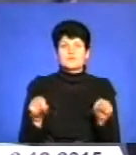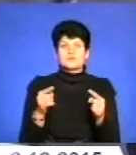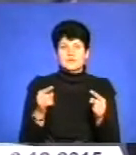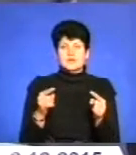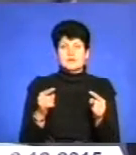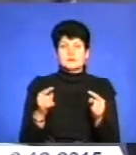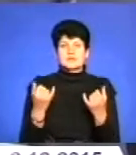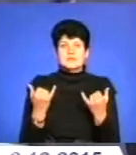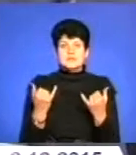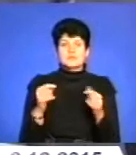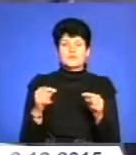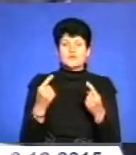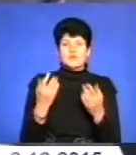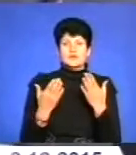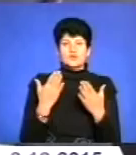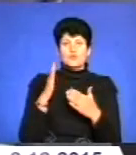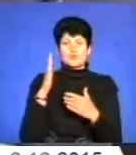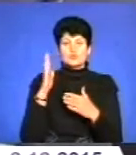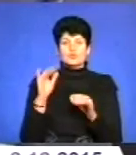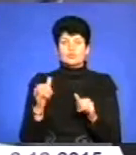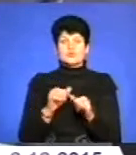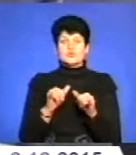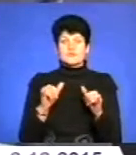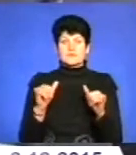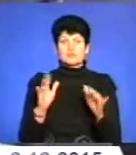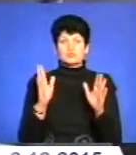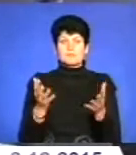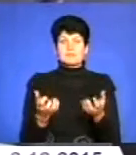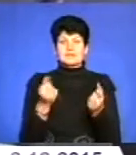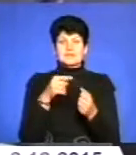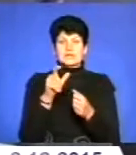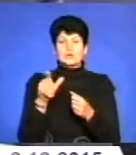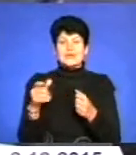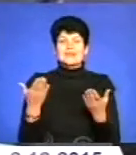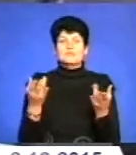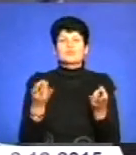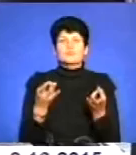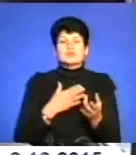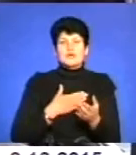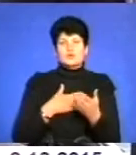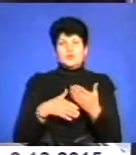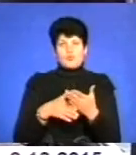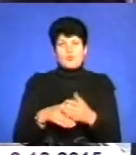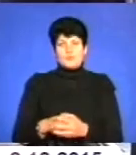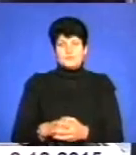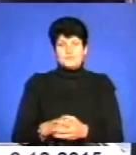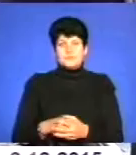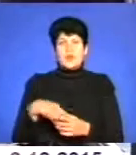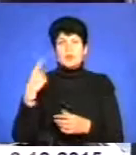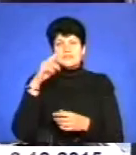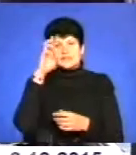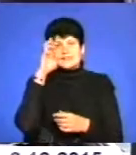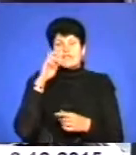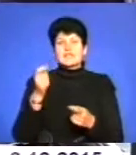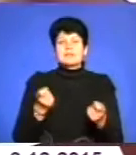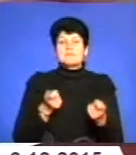даний момент створили. І якщо в майбутньому будемо розвиватися, то будемо підтримувати тих людей, які потребують нашої допомоги. Обласна державна